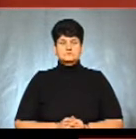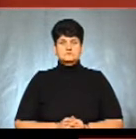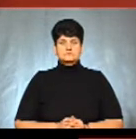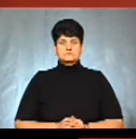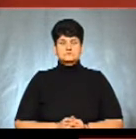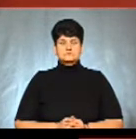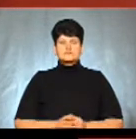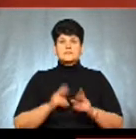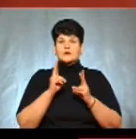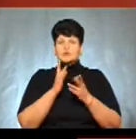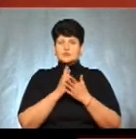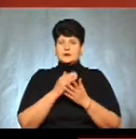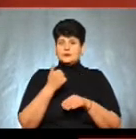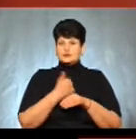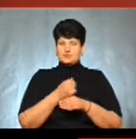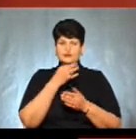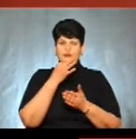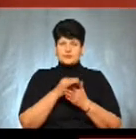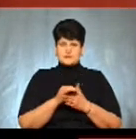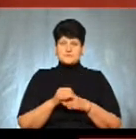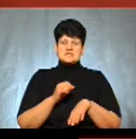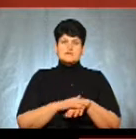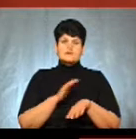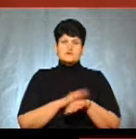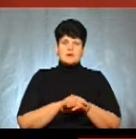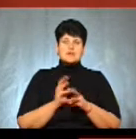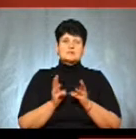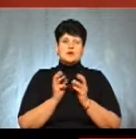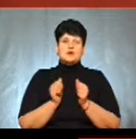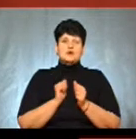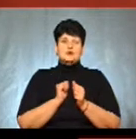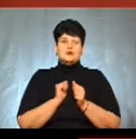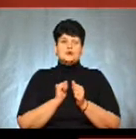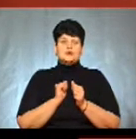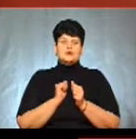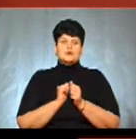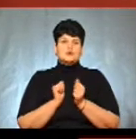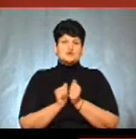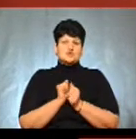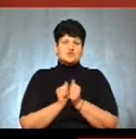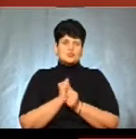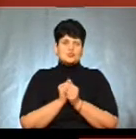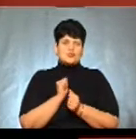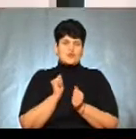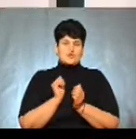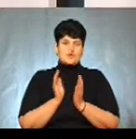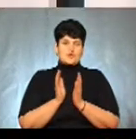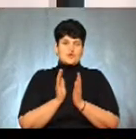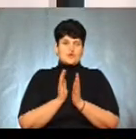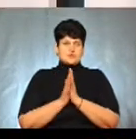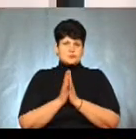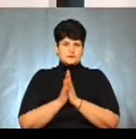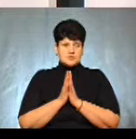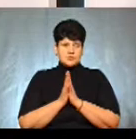На кому лежить основна відповідальність за фіксування спалення сухості в ОТГ? Чи ОТГ, чи,